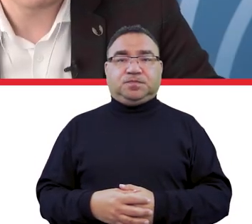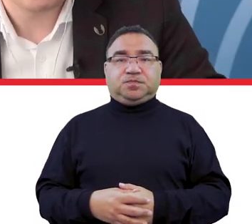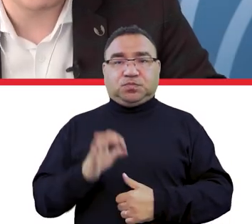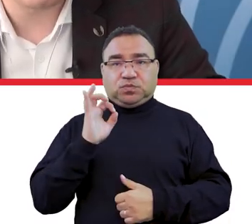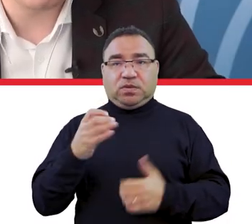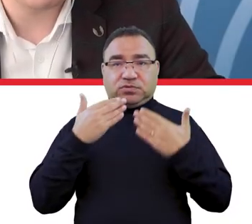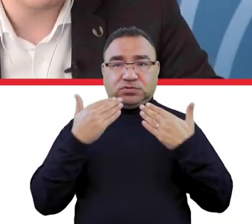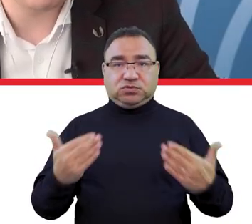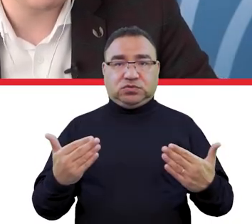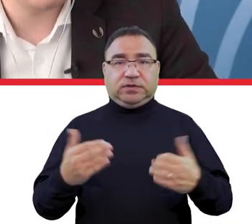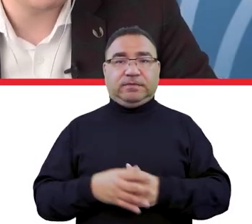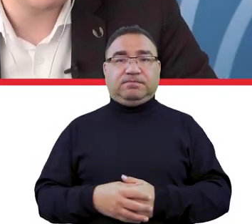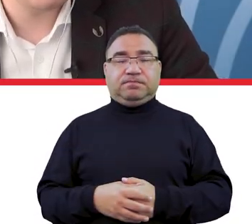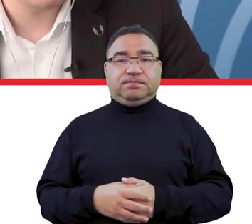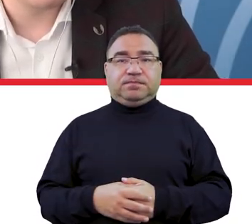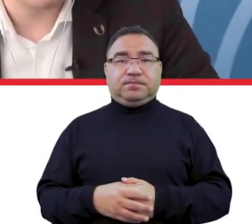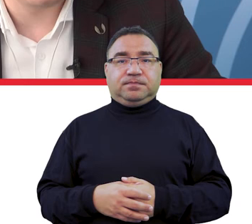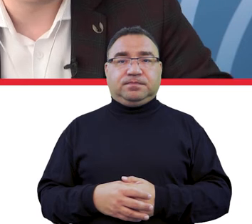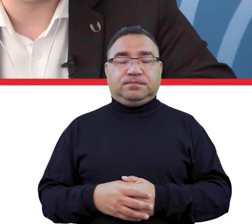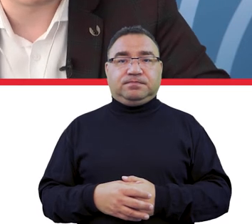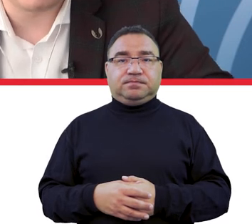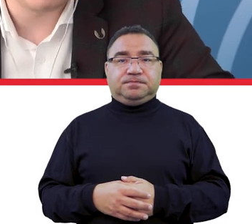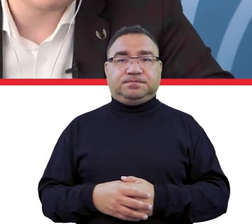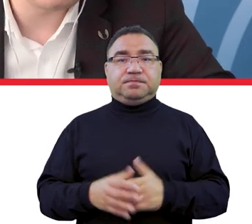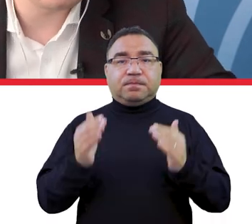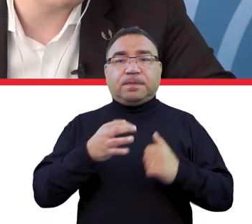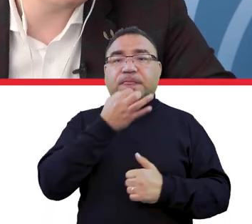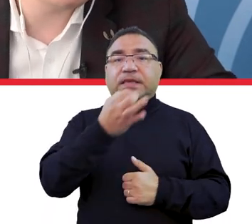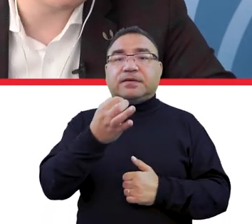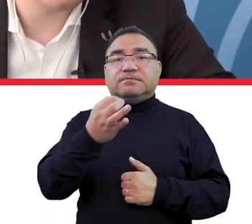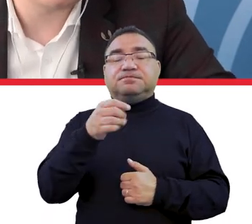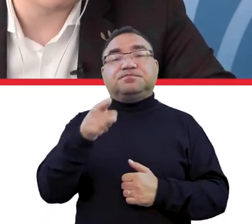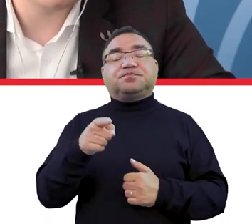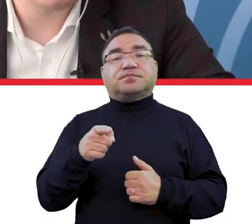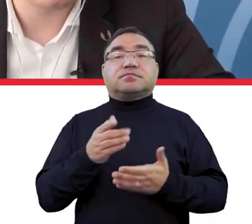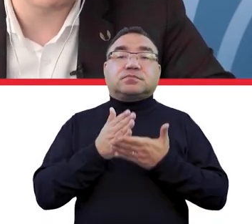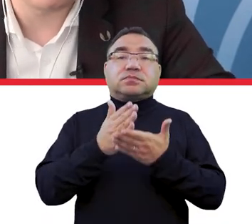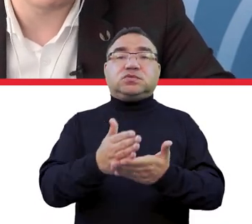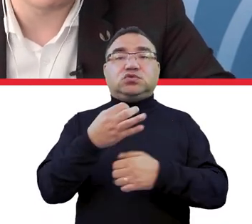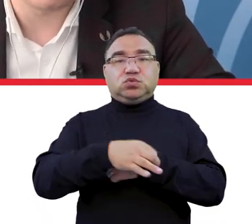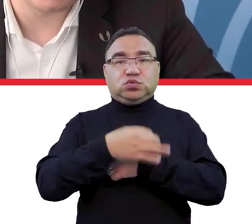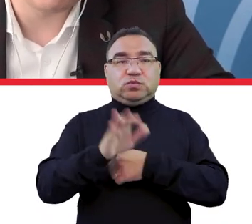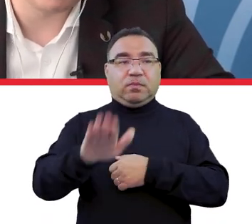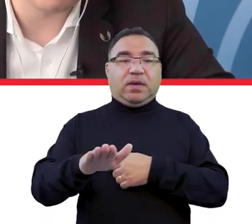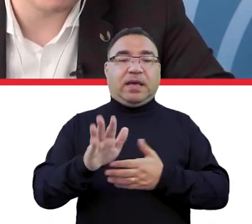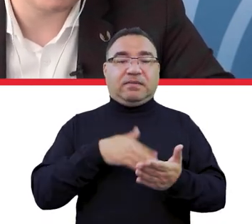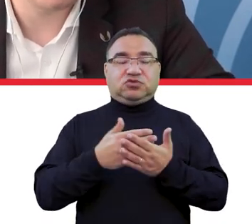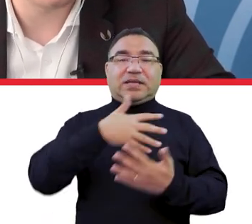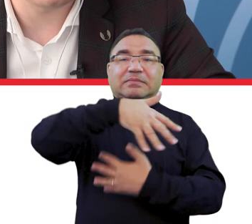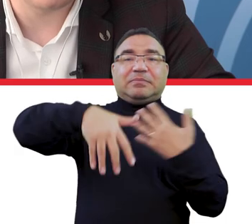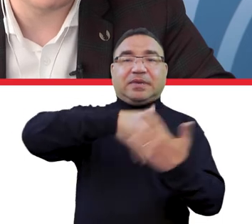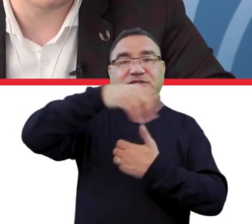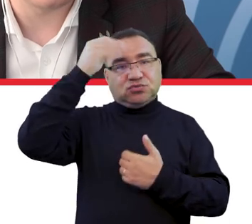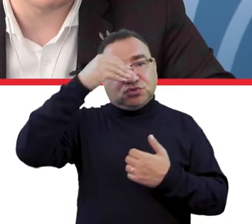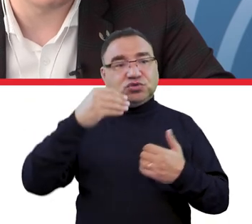Dobrze. Dziękuję bardzo panie ministrze. Kolejne pytanie. Co pan minister radzi studentom, którzy mają kształcenie hybrydowe, część